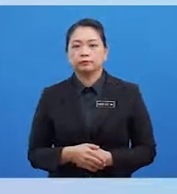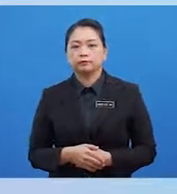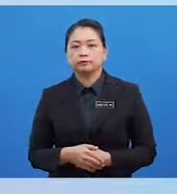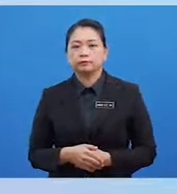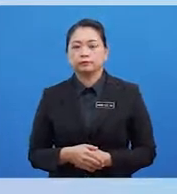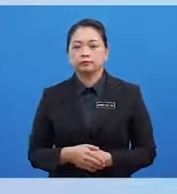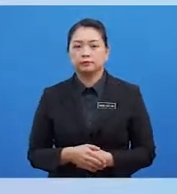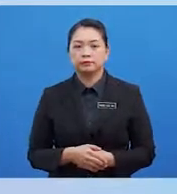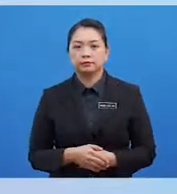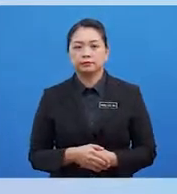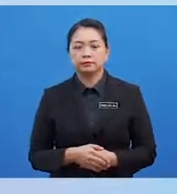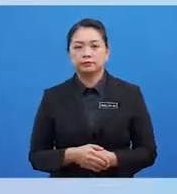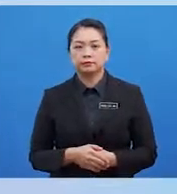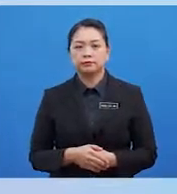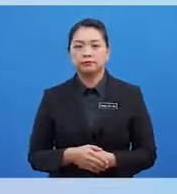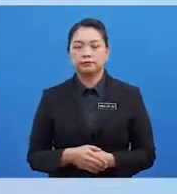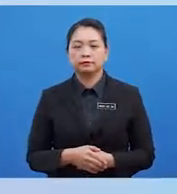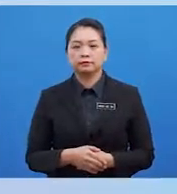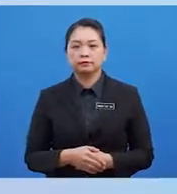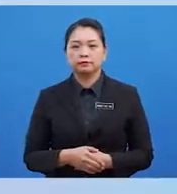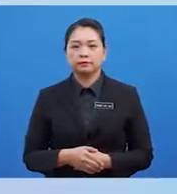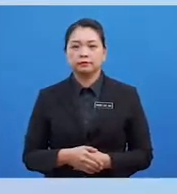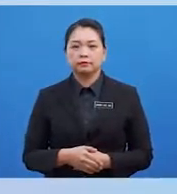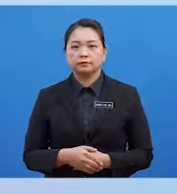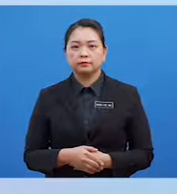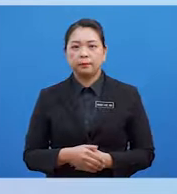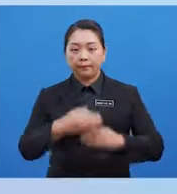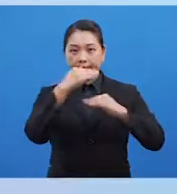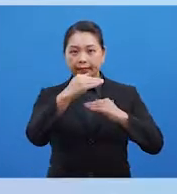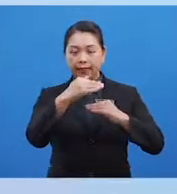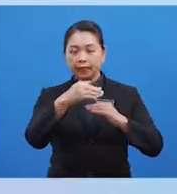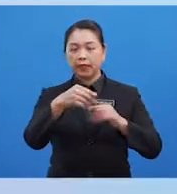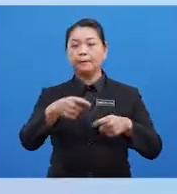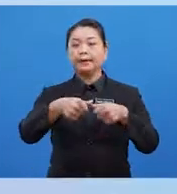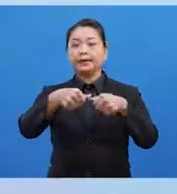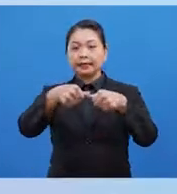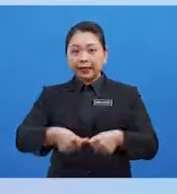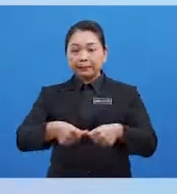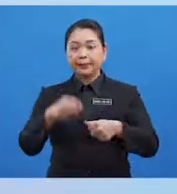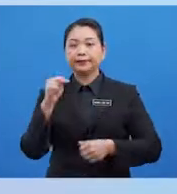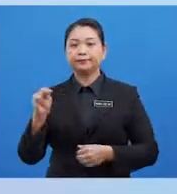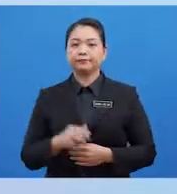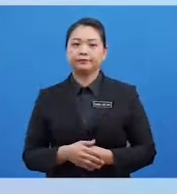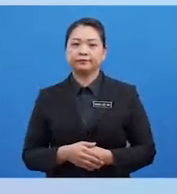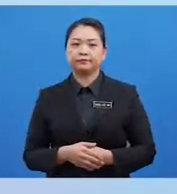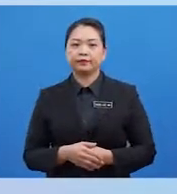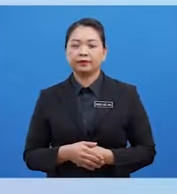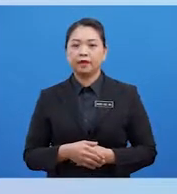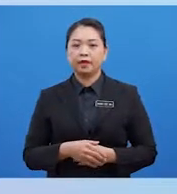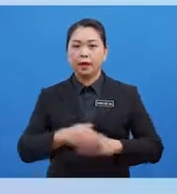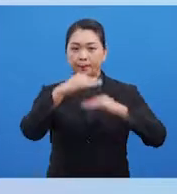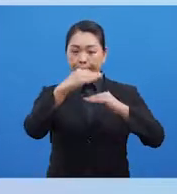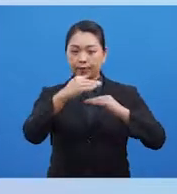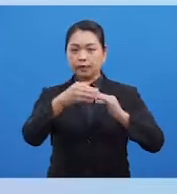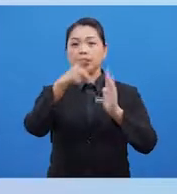Jawapannya Yang pertama Peringkat penetapan Yang kedua Peringkat